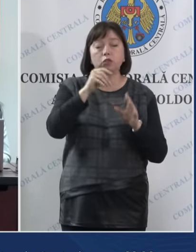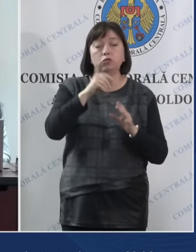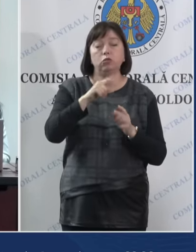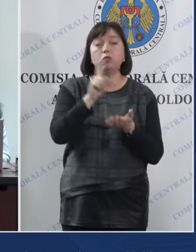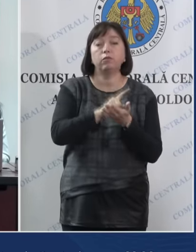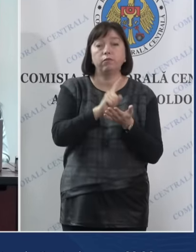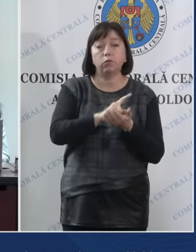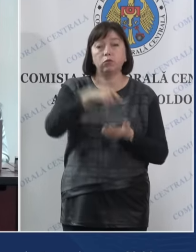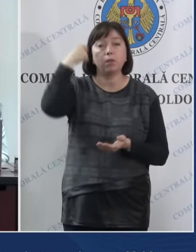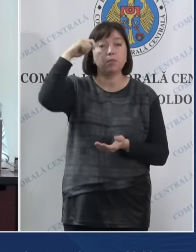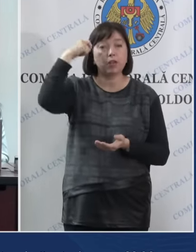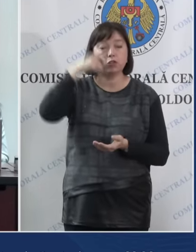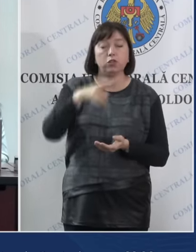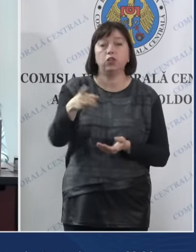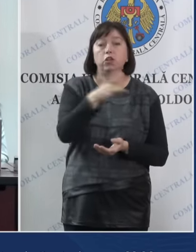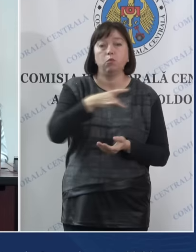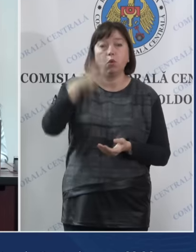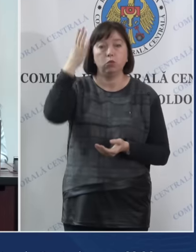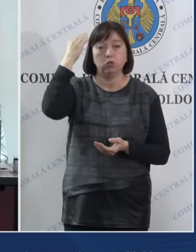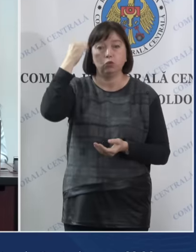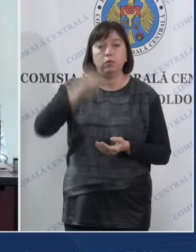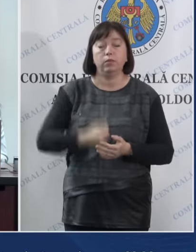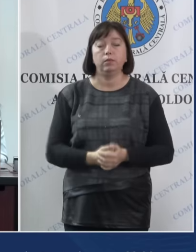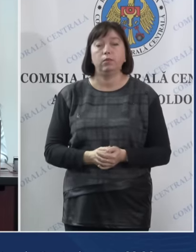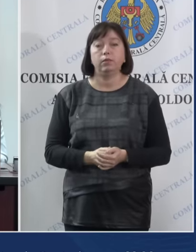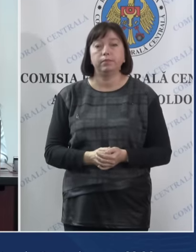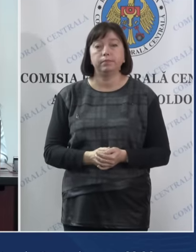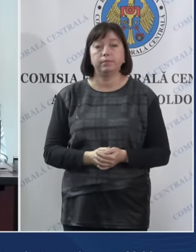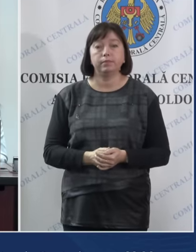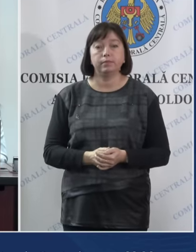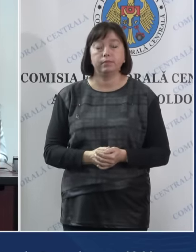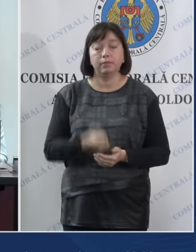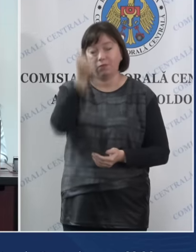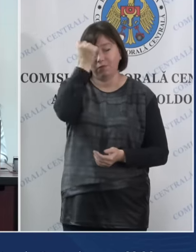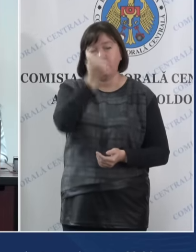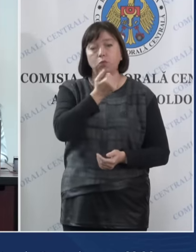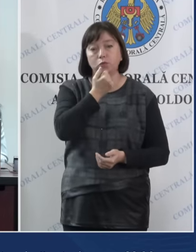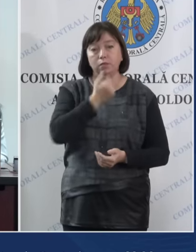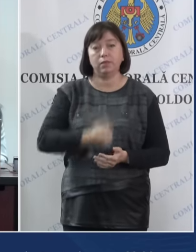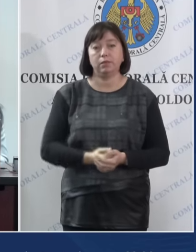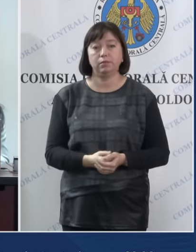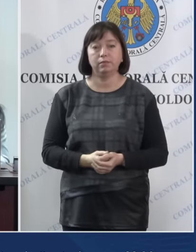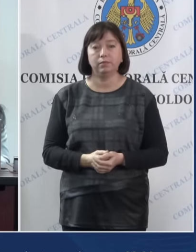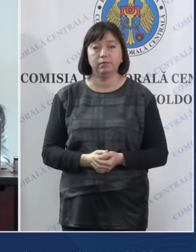pentru funcția de președinte al Republicii Moldova. Vă mulțumesc!